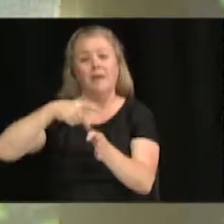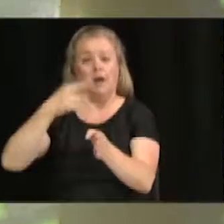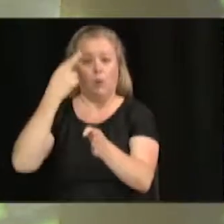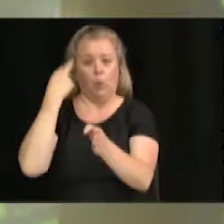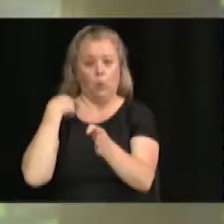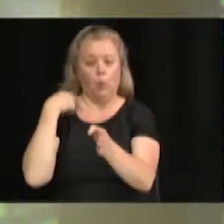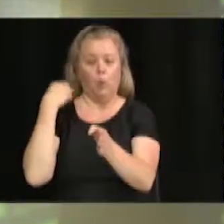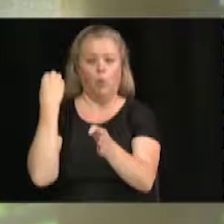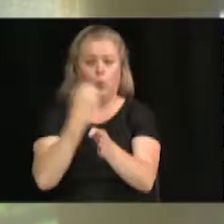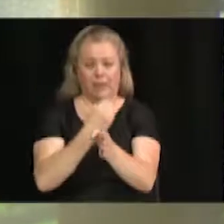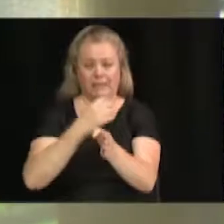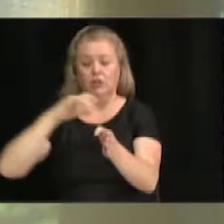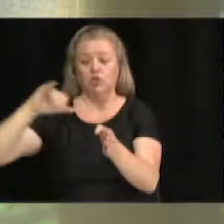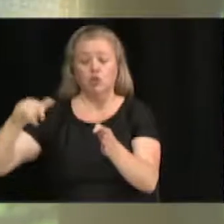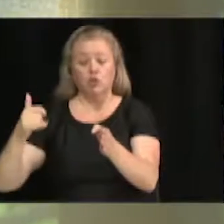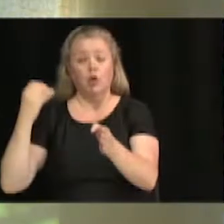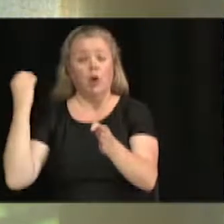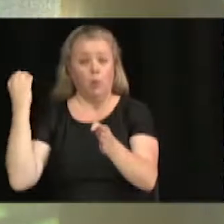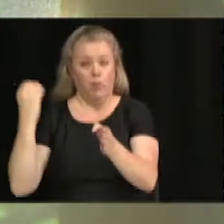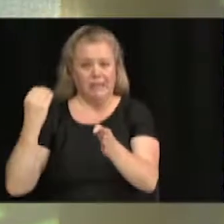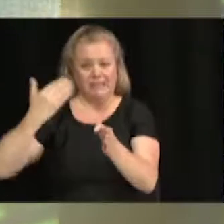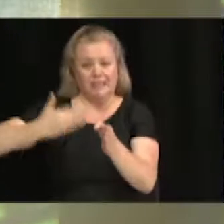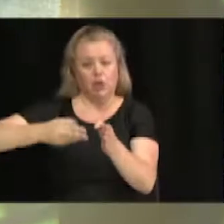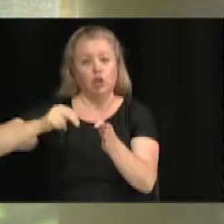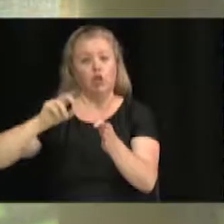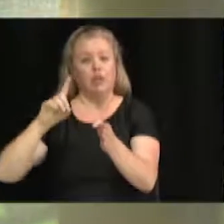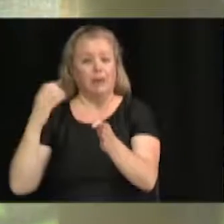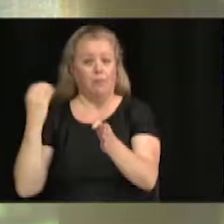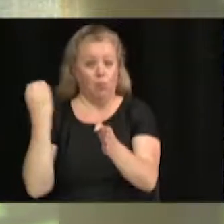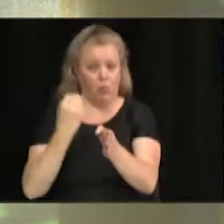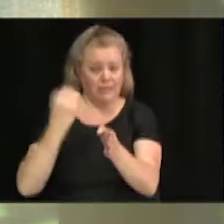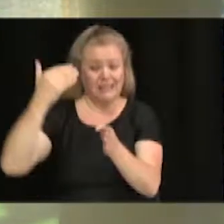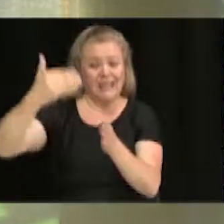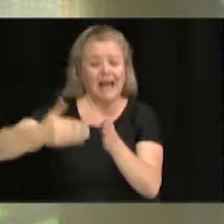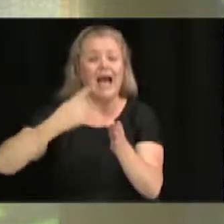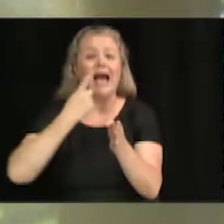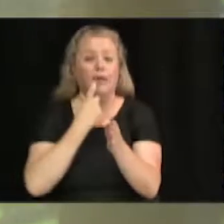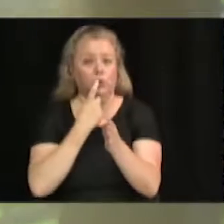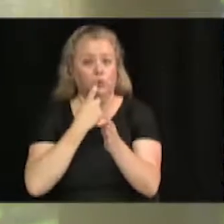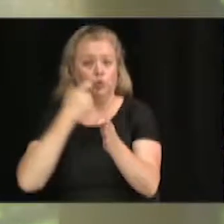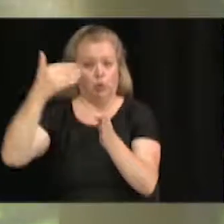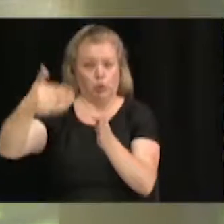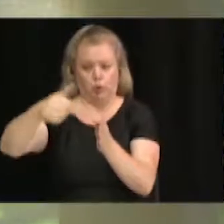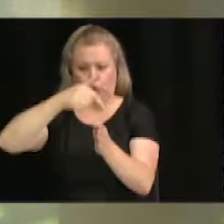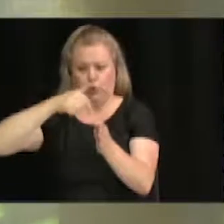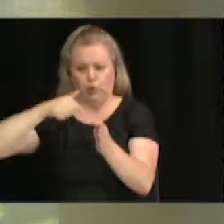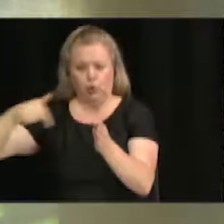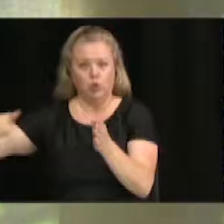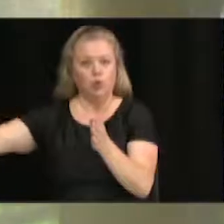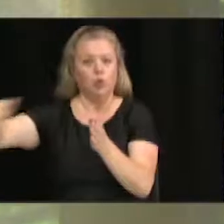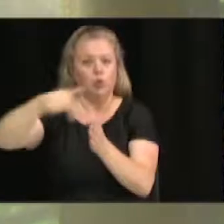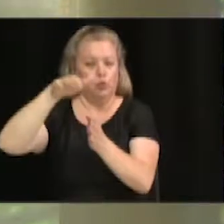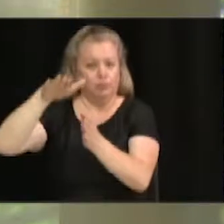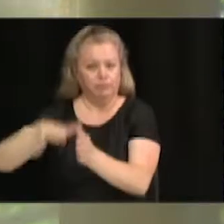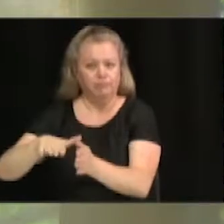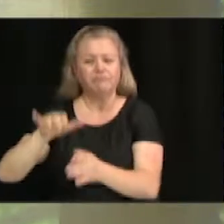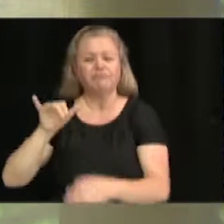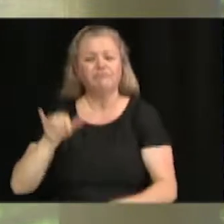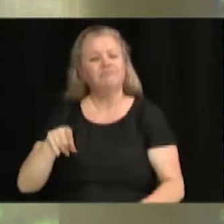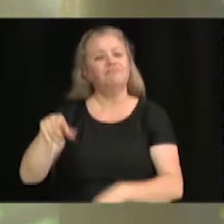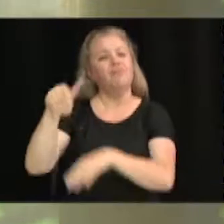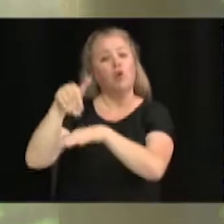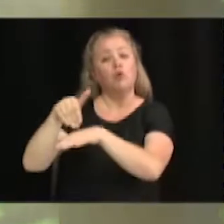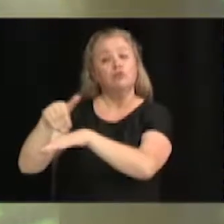-Ouest et les rues Notre-Dame-Ouest et de l'Aqueduc. Ces mesures, inspirées par une consultation publique réalisée avec les résidents,